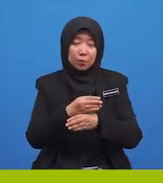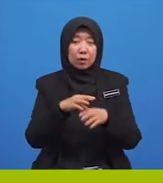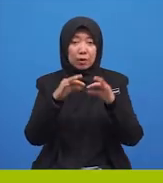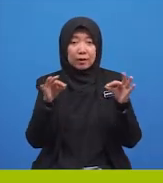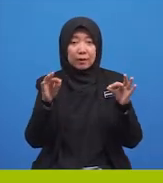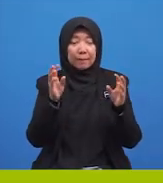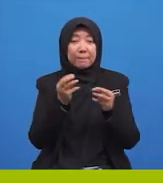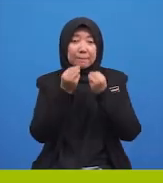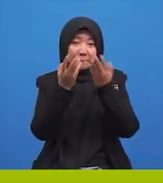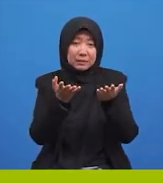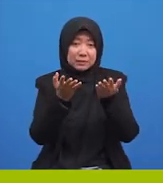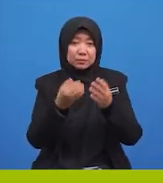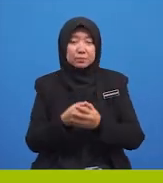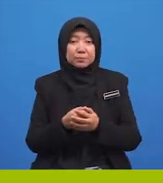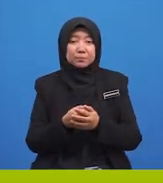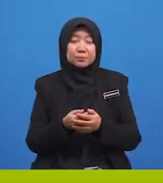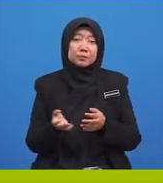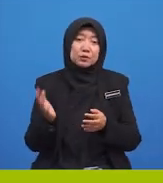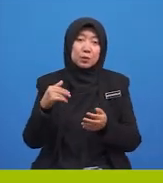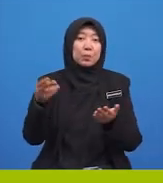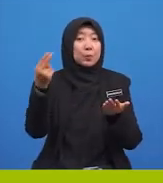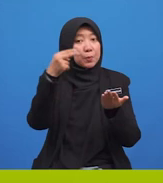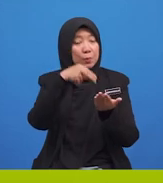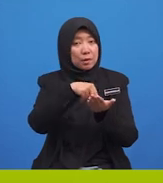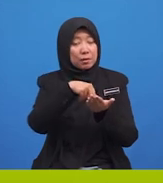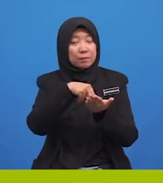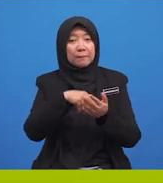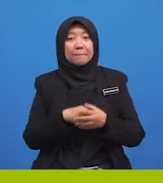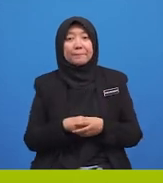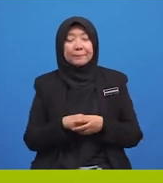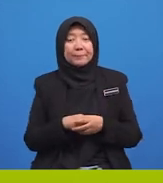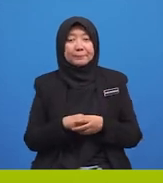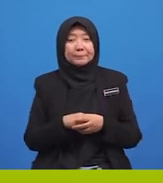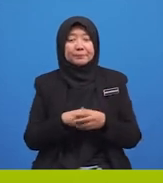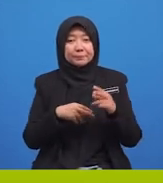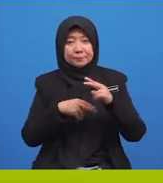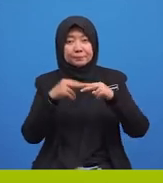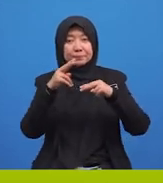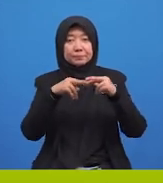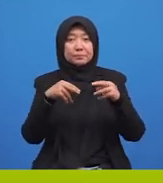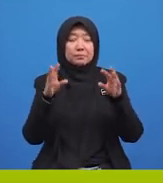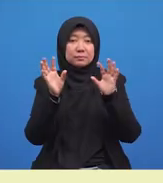Mari kita ulang kaji pelajaran yang lalu iaitu pembinaan ayat.